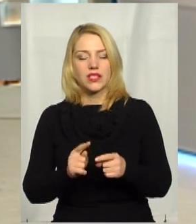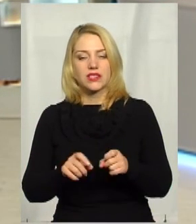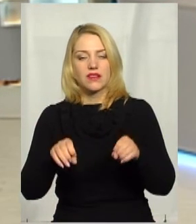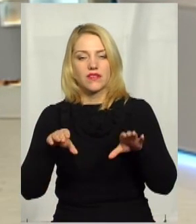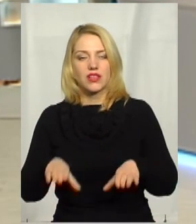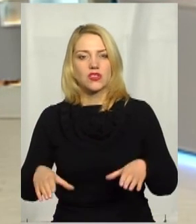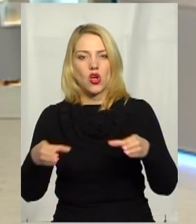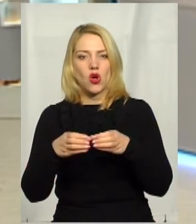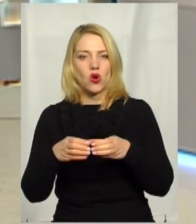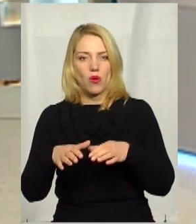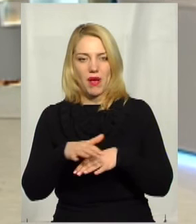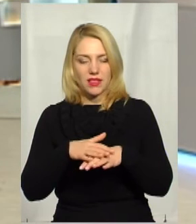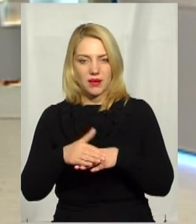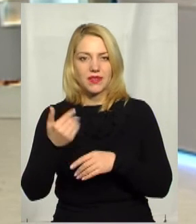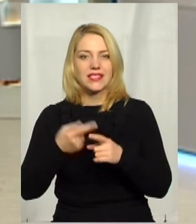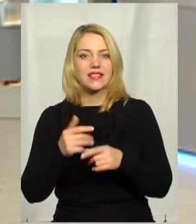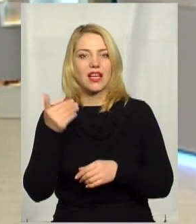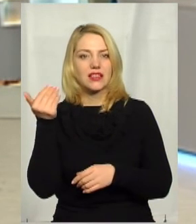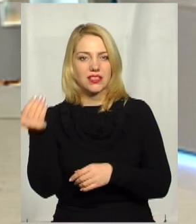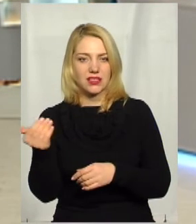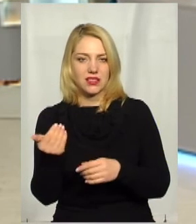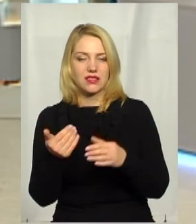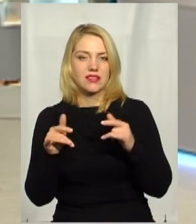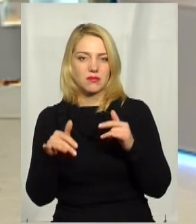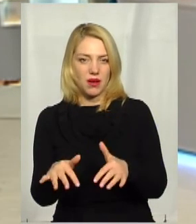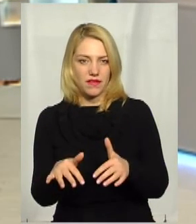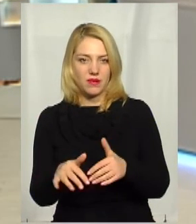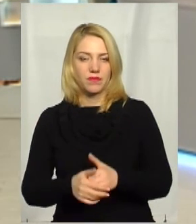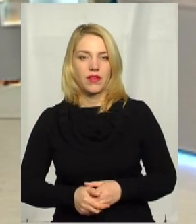вирішувати громадам. Це їхня справа.